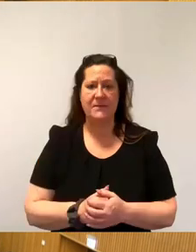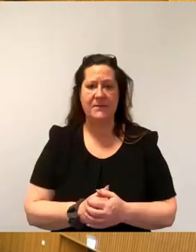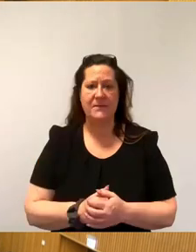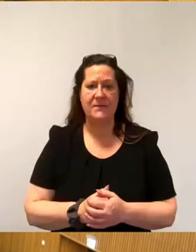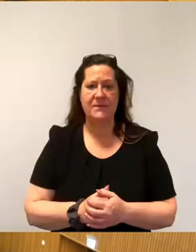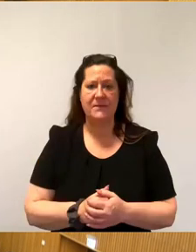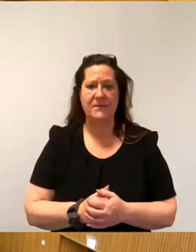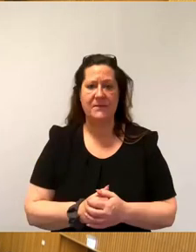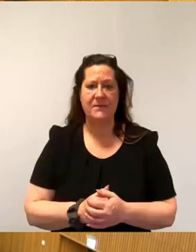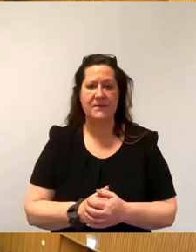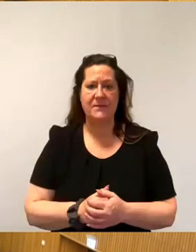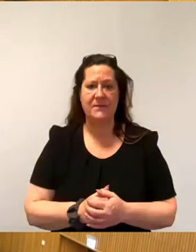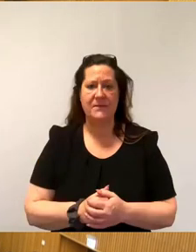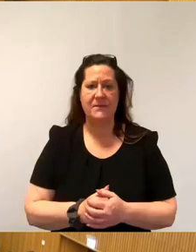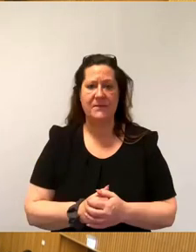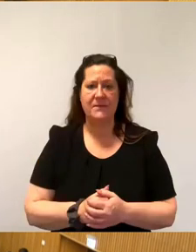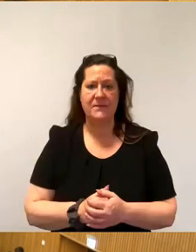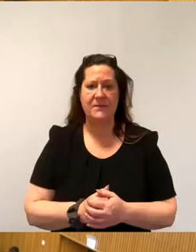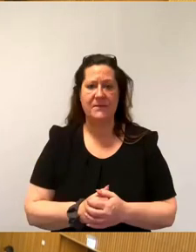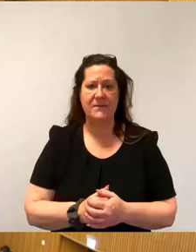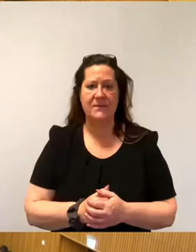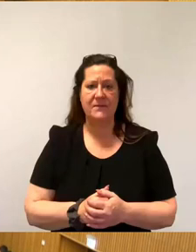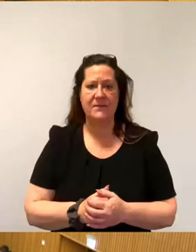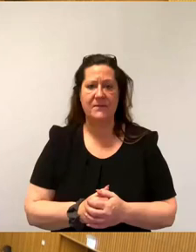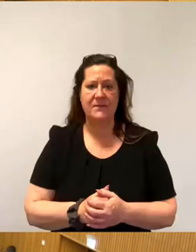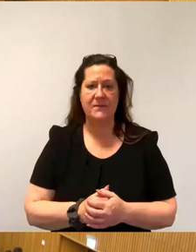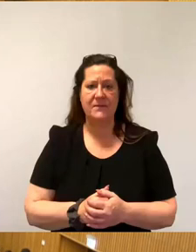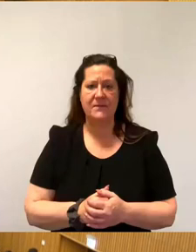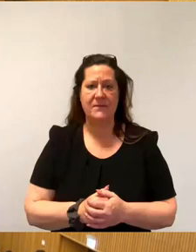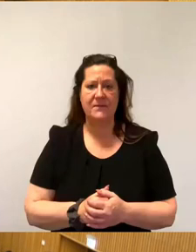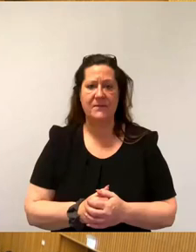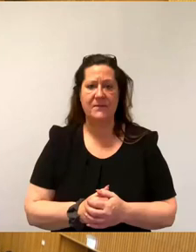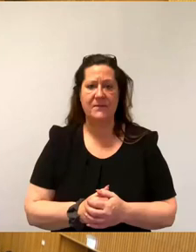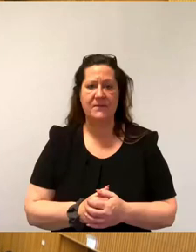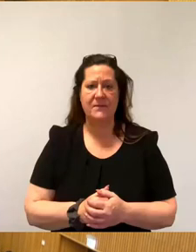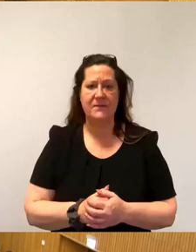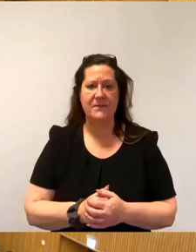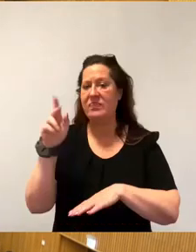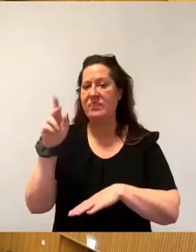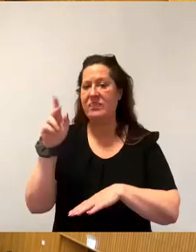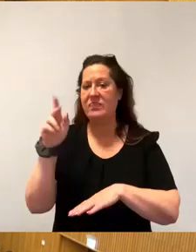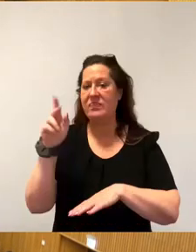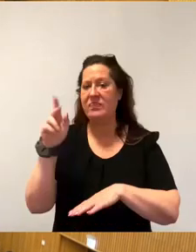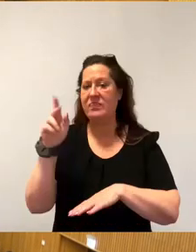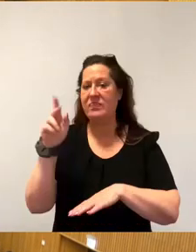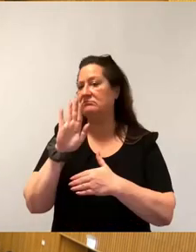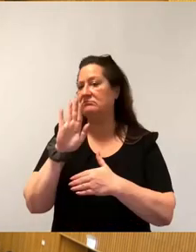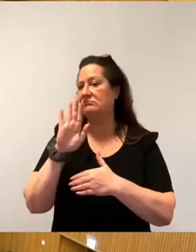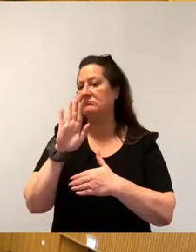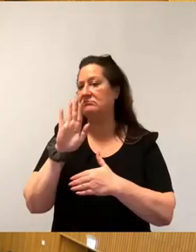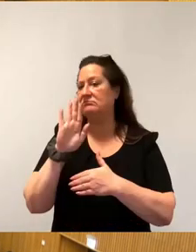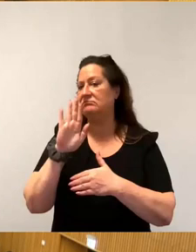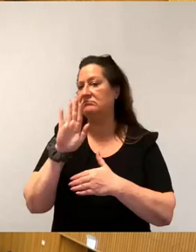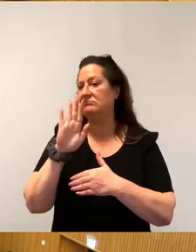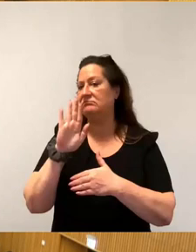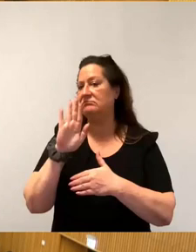Kaufmann, vielen Dank erst einmal für den Einblick in Ihr Können, in Ihr Wissen, in Ihre Wünsche, insbesondere Ihr Wissen